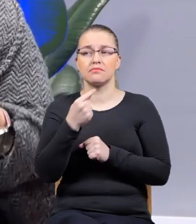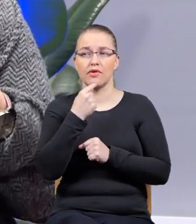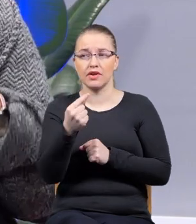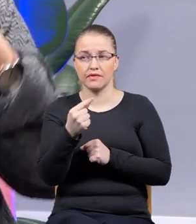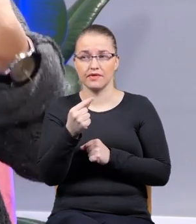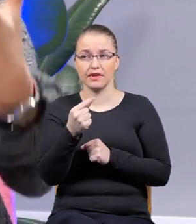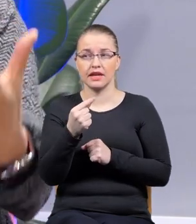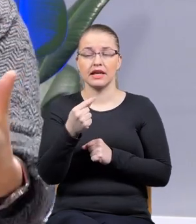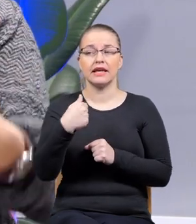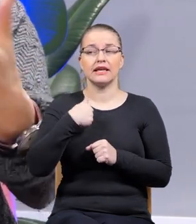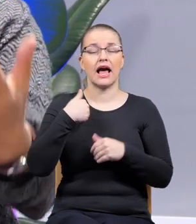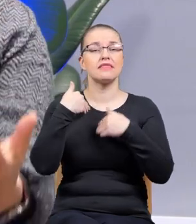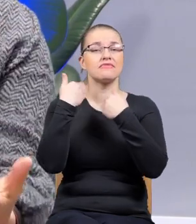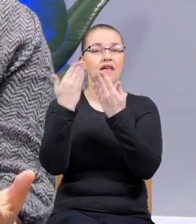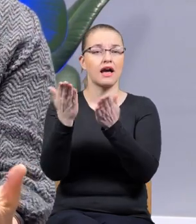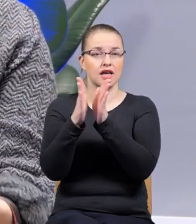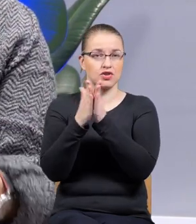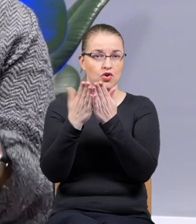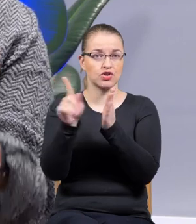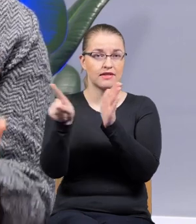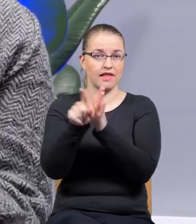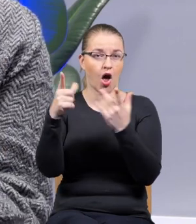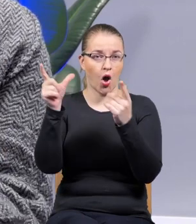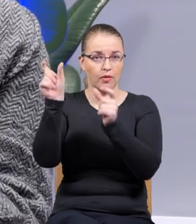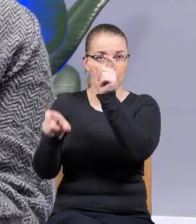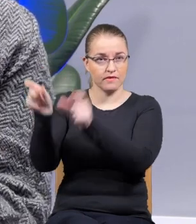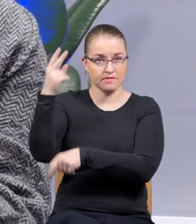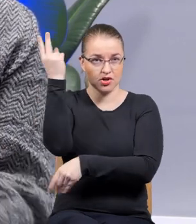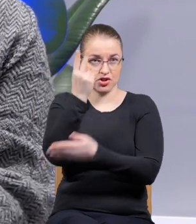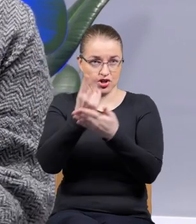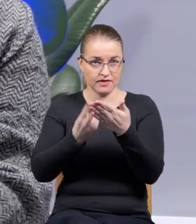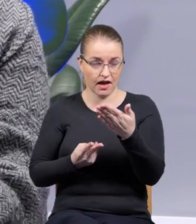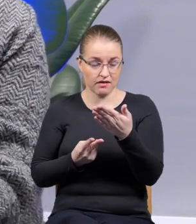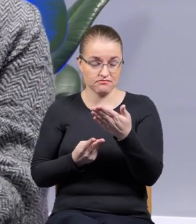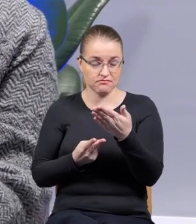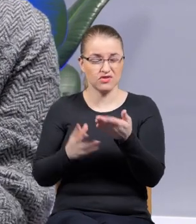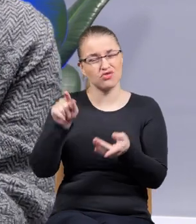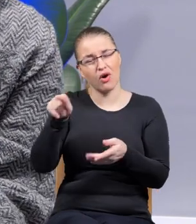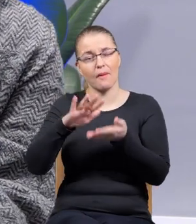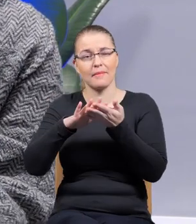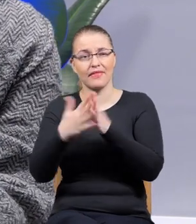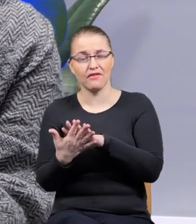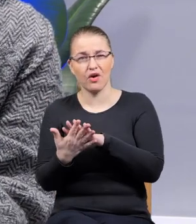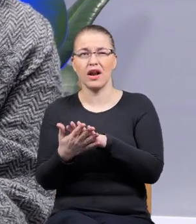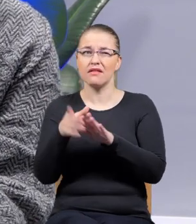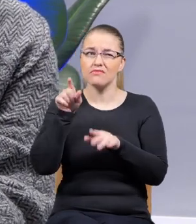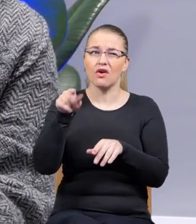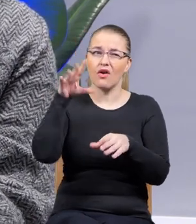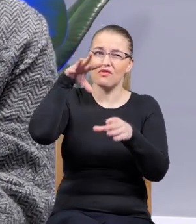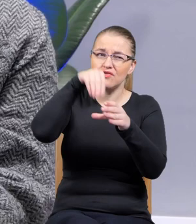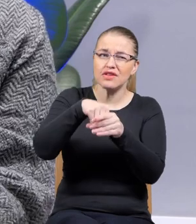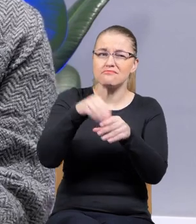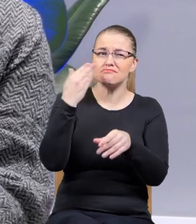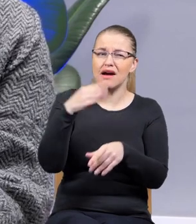że oddaje się książkę czytelnikowi i to jest taka metafora, prawda? Ale coś jest w tym bardzo realistycznego,